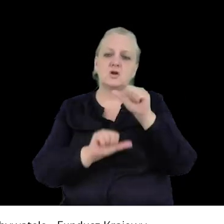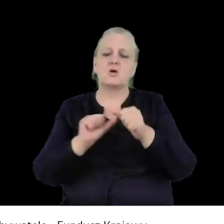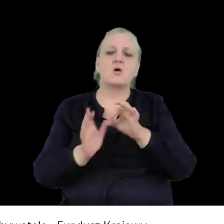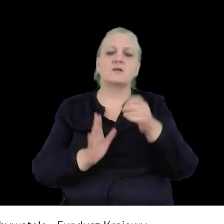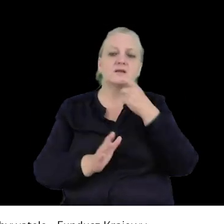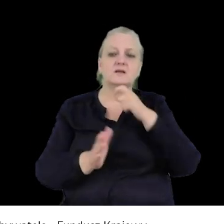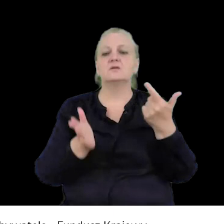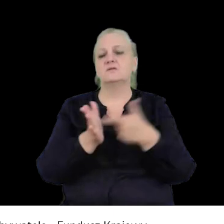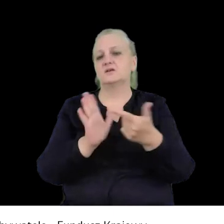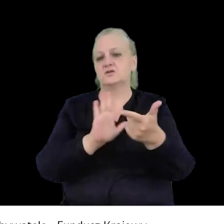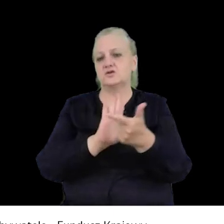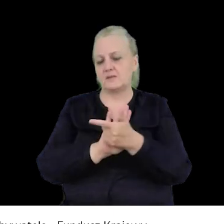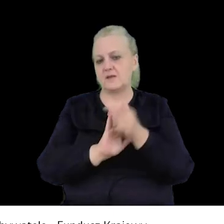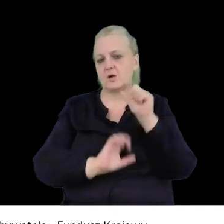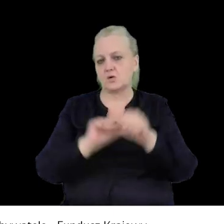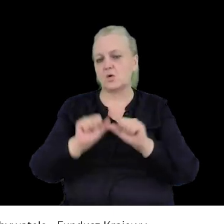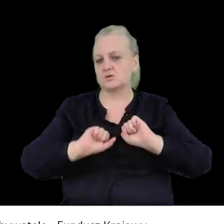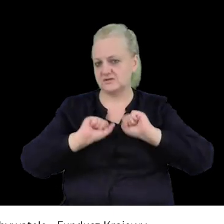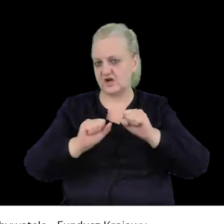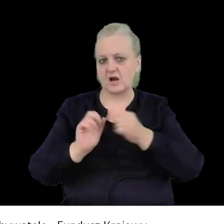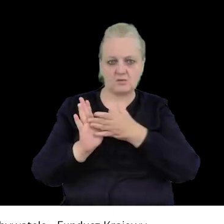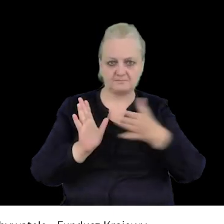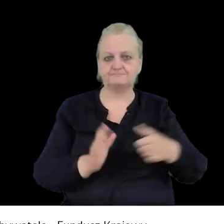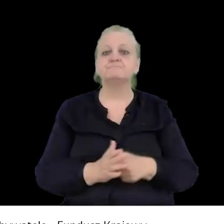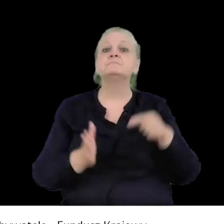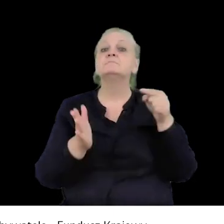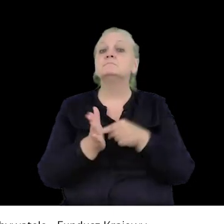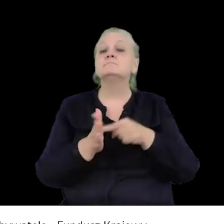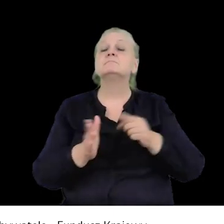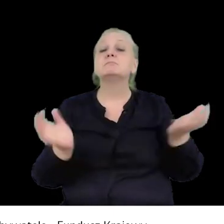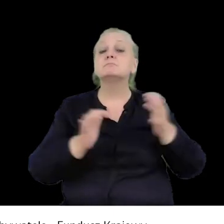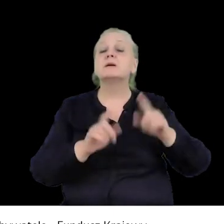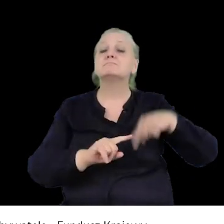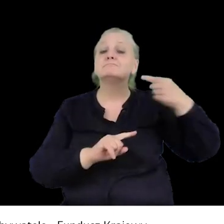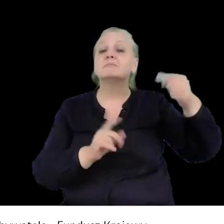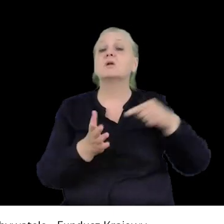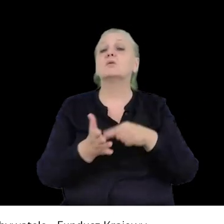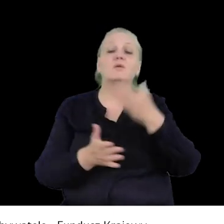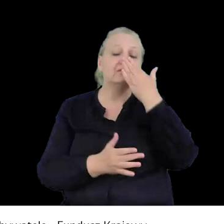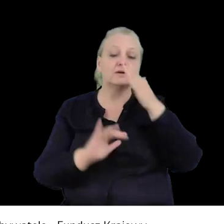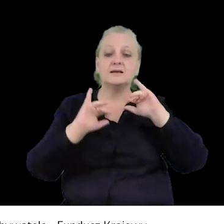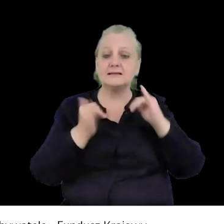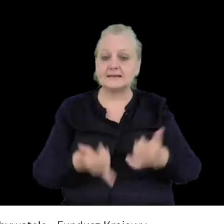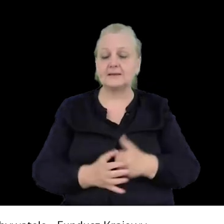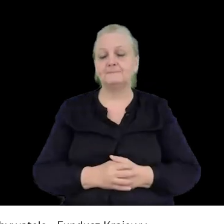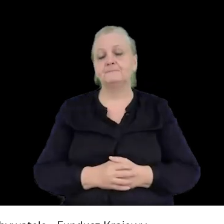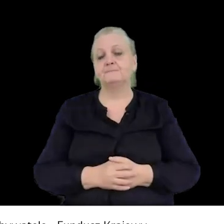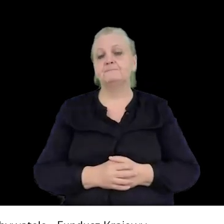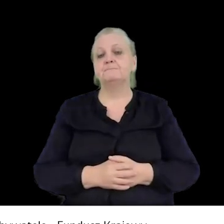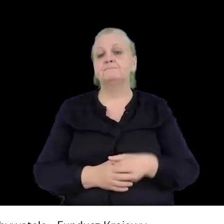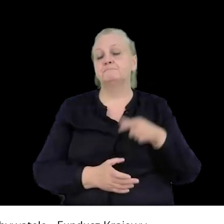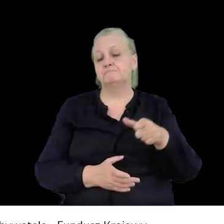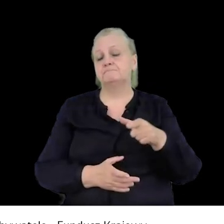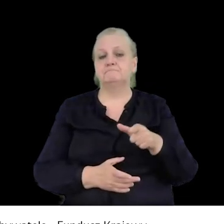2017 działa. I zgromadzenie cykliczne to są zgromadzenia w pewien sposób